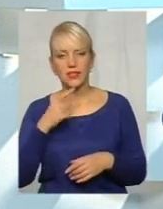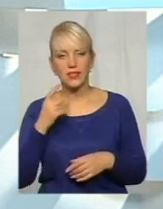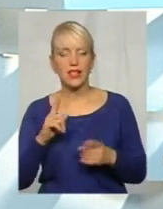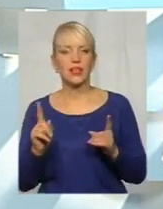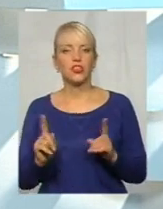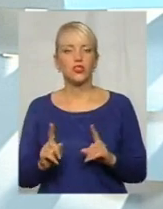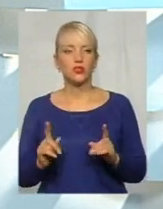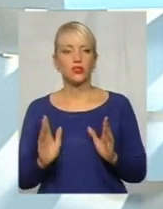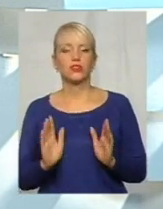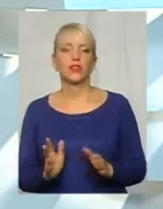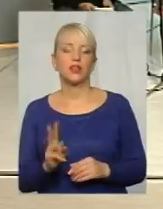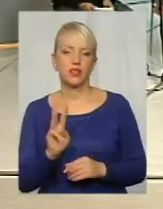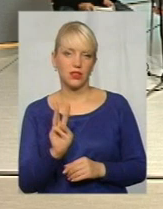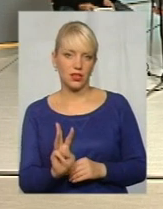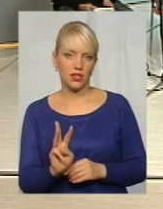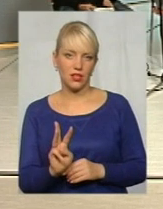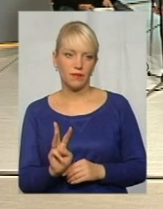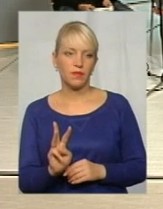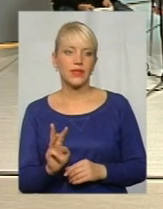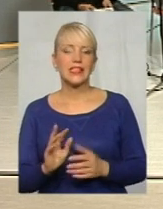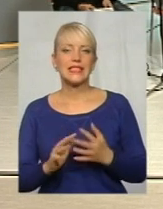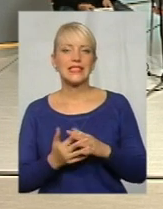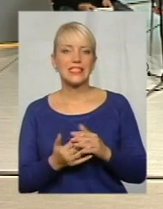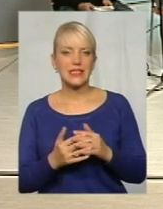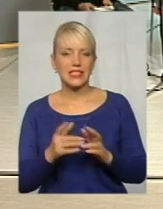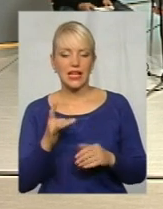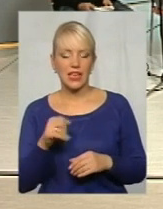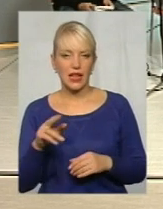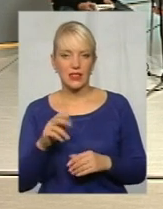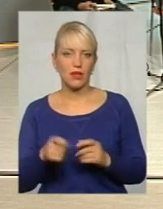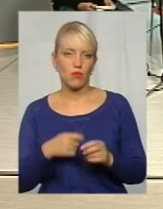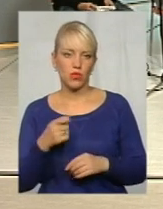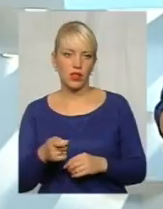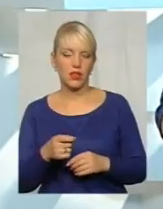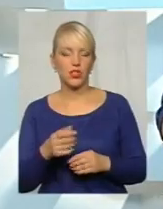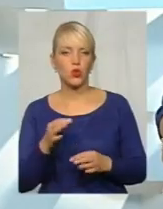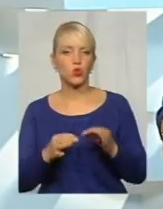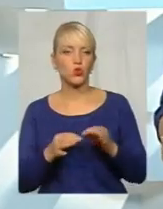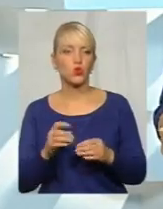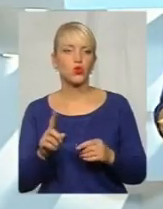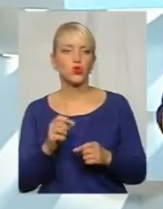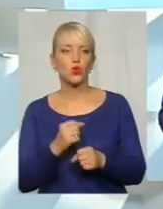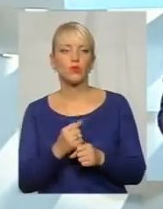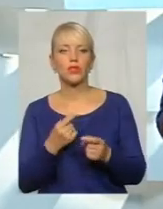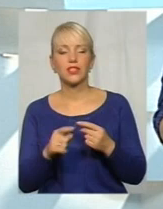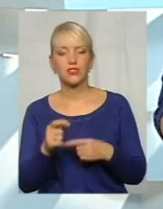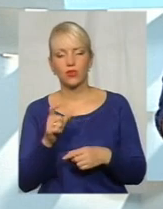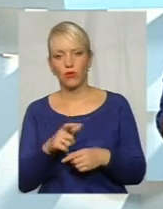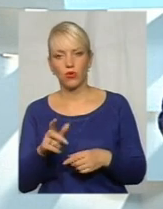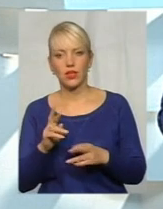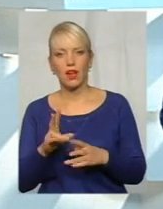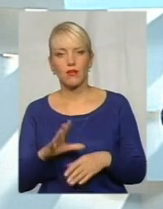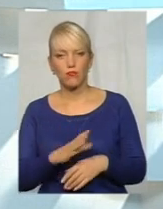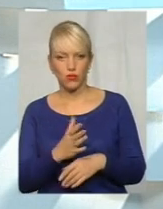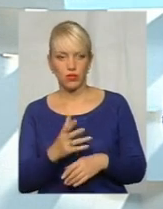тільки три сільських ради подали до суду. Тільки три. Що робити іншим людям? Як бути? Знаю,